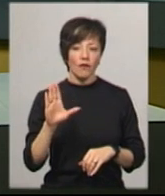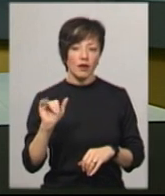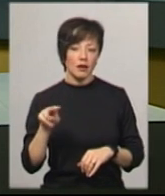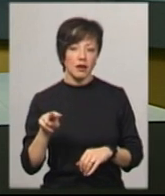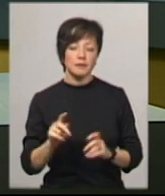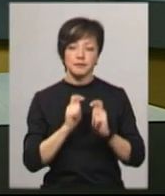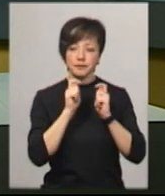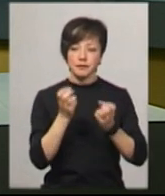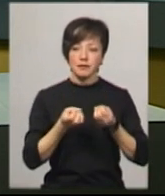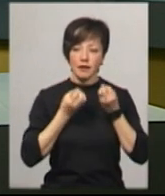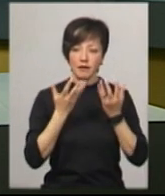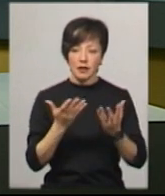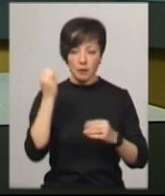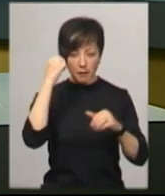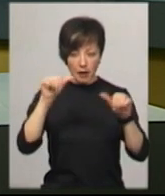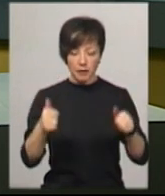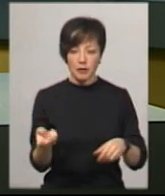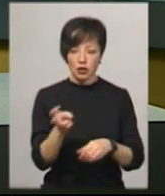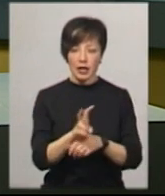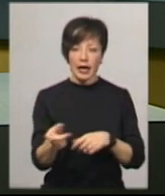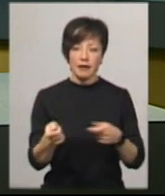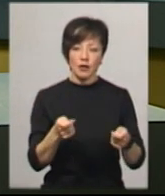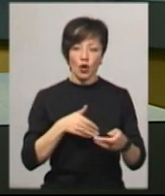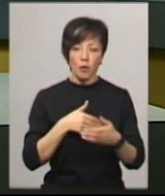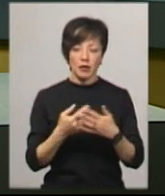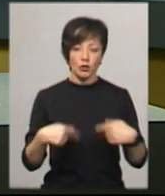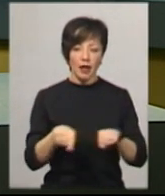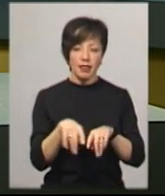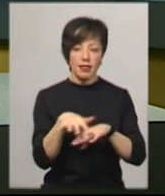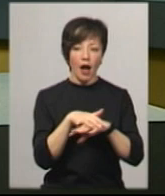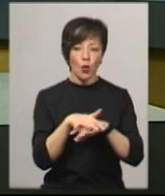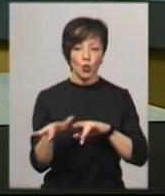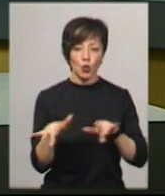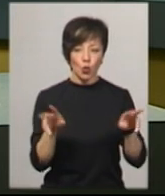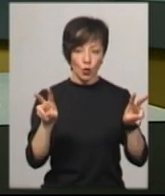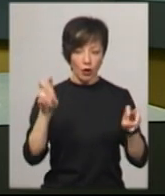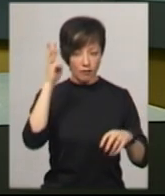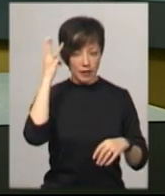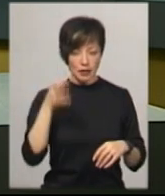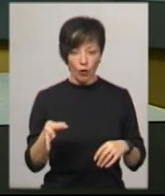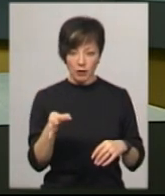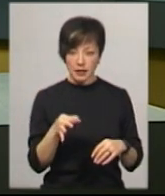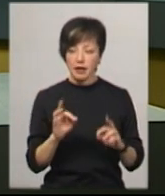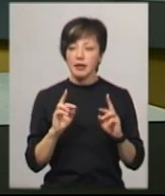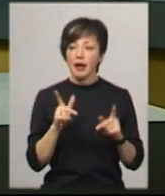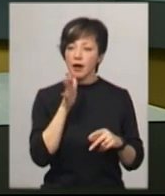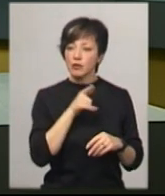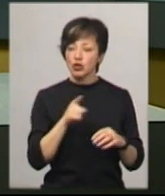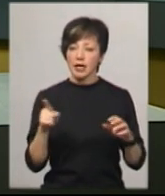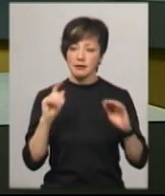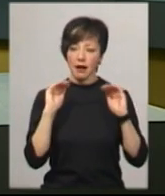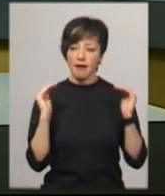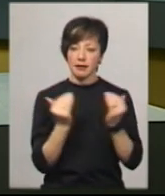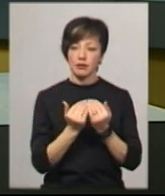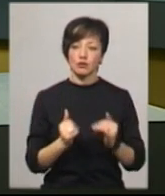квіти до пам'ятника прийшли керівники громадської організації «Народний рух України» в Хмельницькій області. Як під час карантину